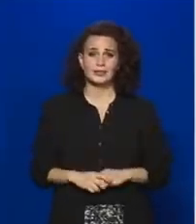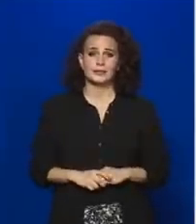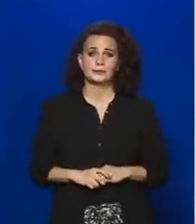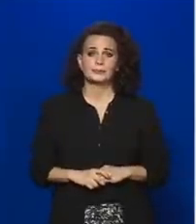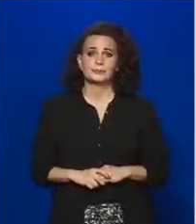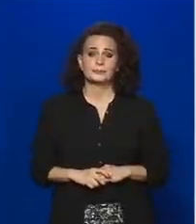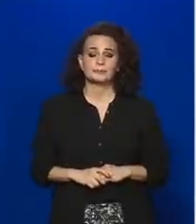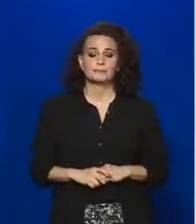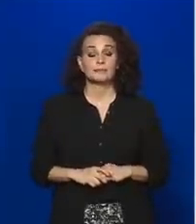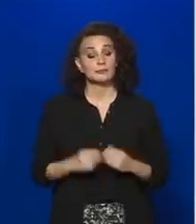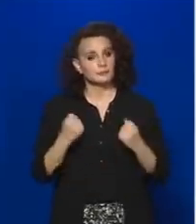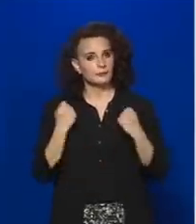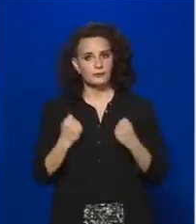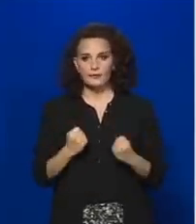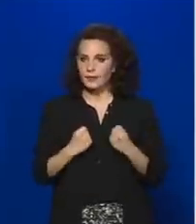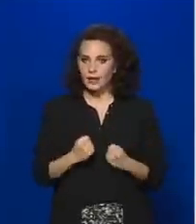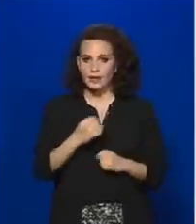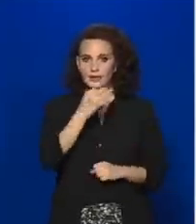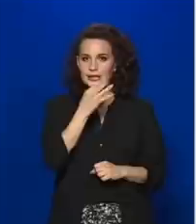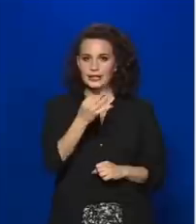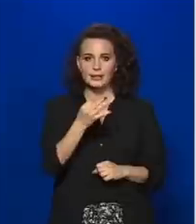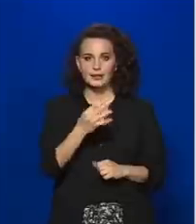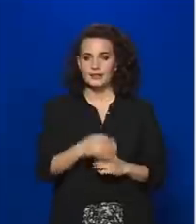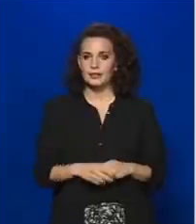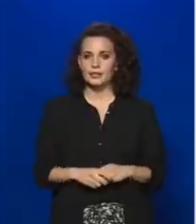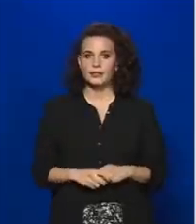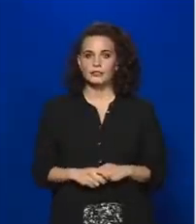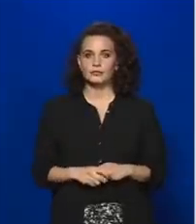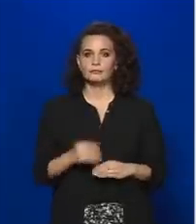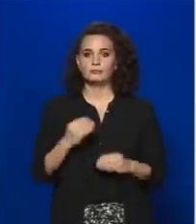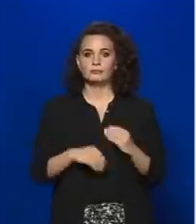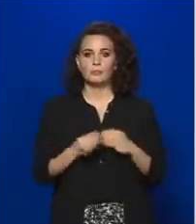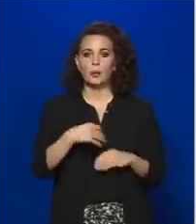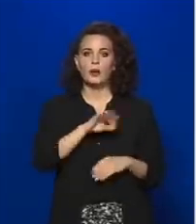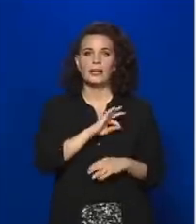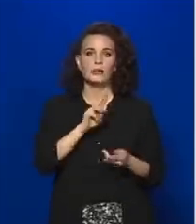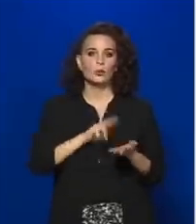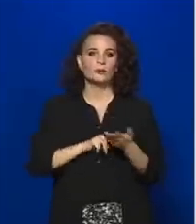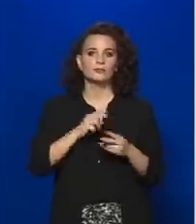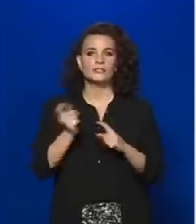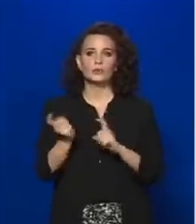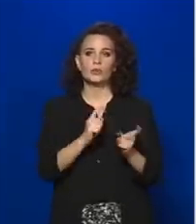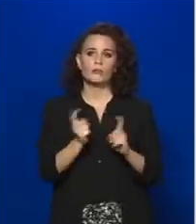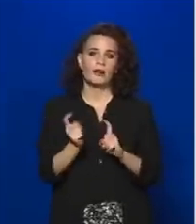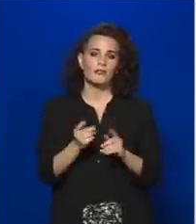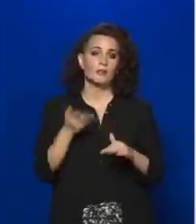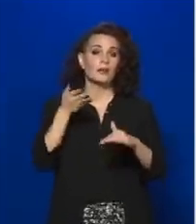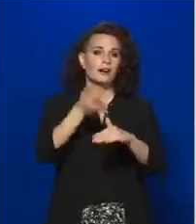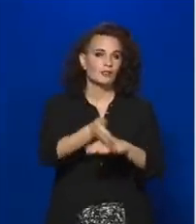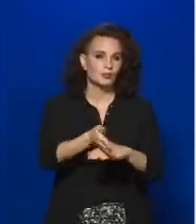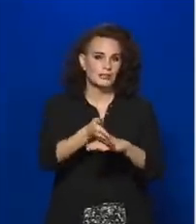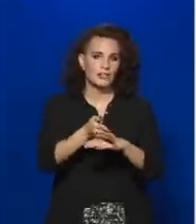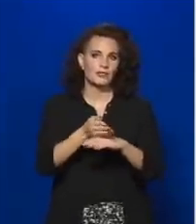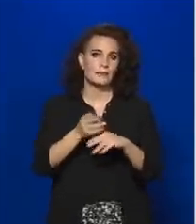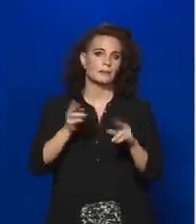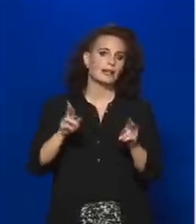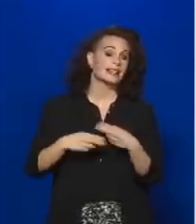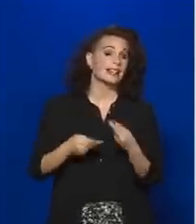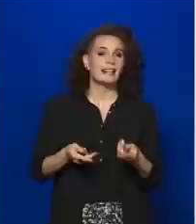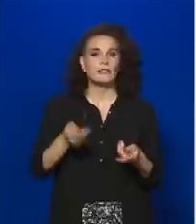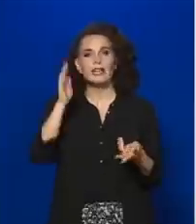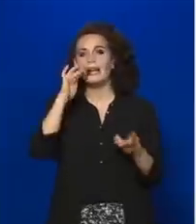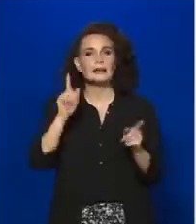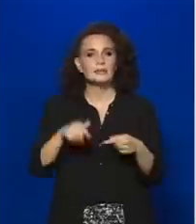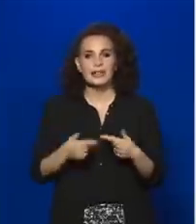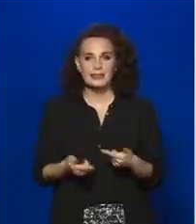Ez egy nehéz kérdés, hiszen polgári jogviszonyokban való beavatkozás az nem lehetetlen, vagy elképzelhetetlen,